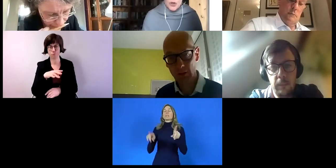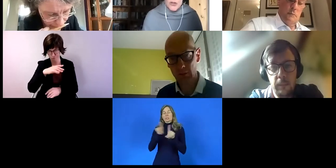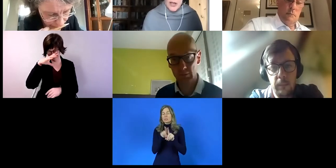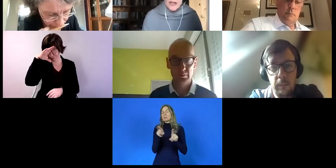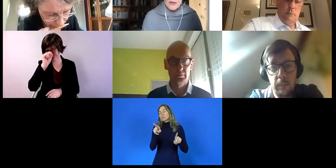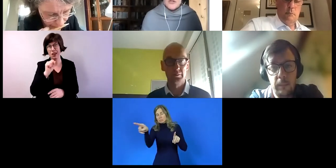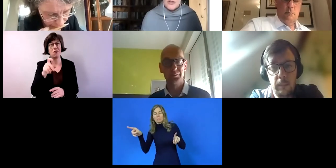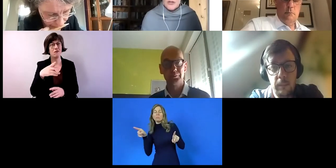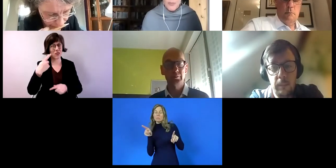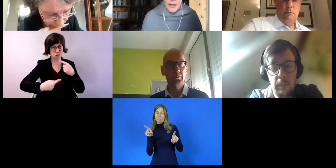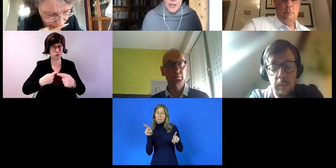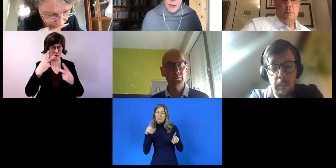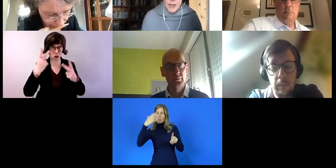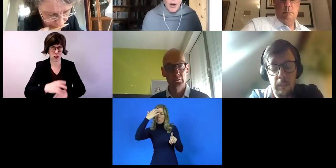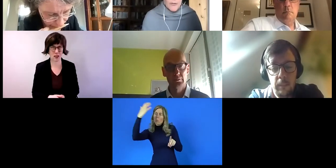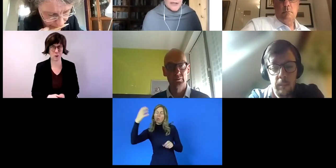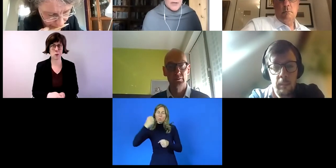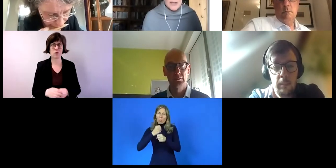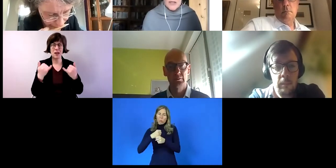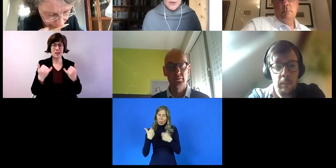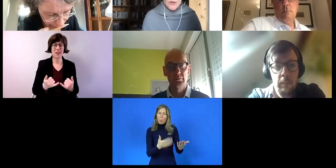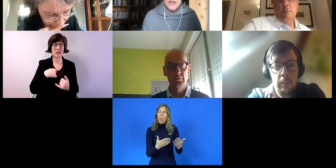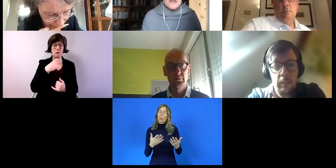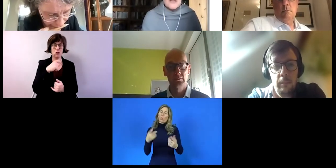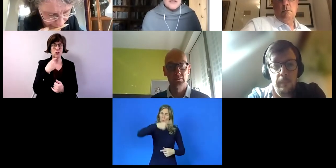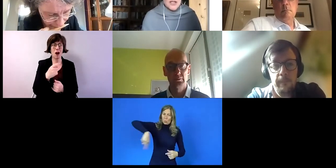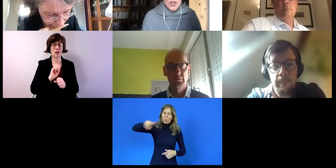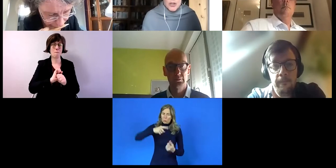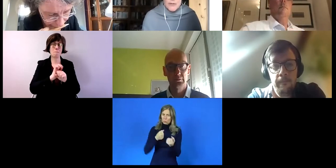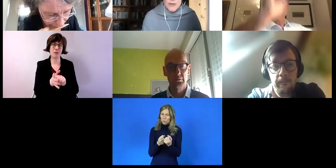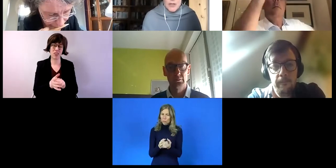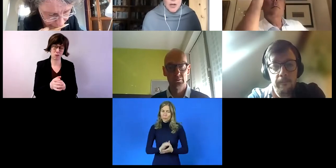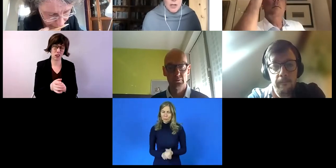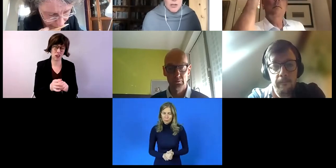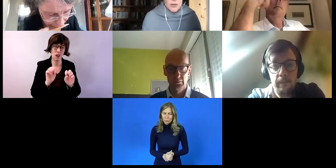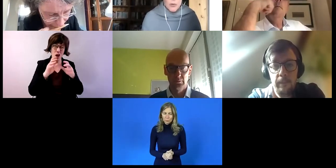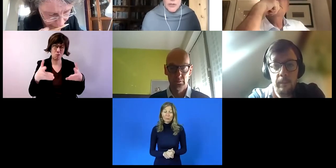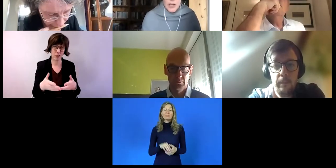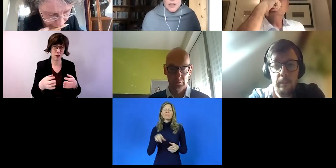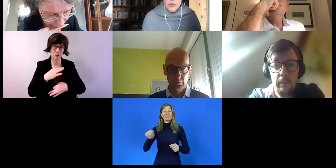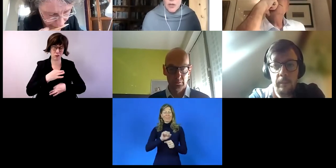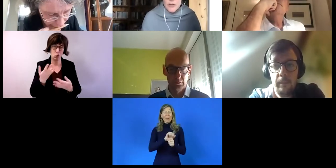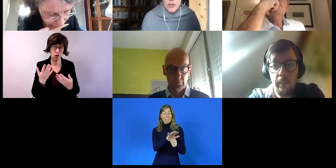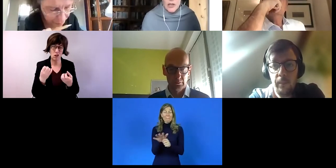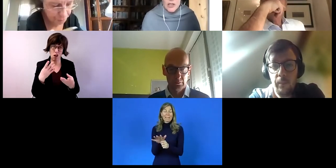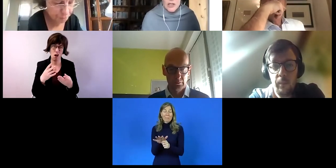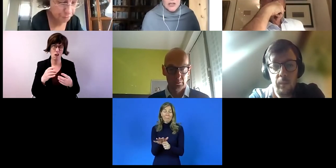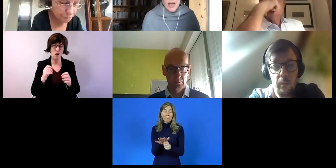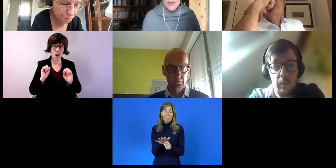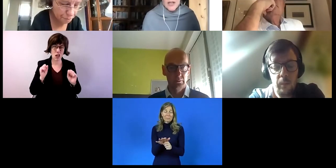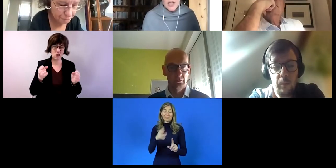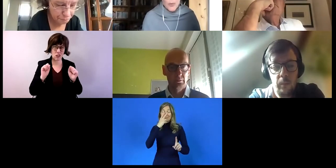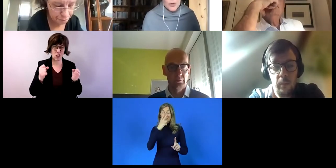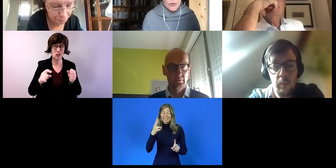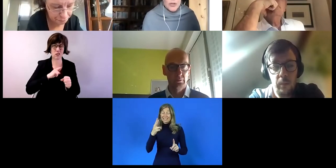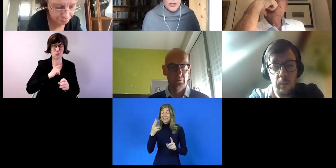beigetragen. Gut, jetzt möchte ich einfach nur noch sagen, dass die Pandemie natürlich bedeutet, dass einige dieser Initiativen, die gegen Ende